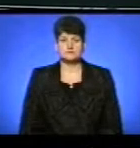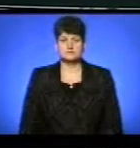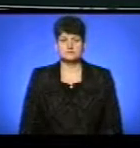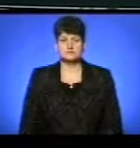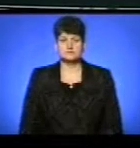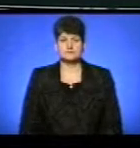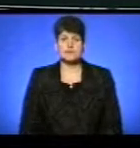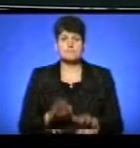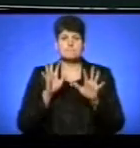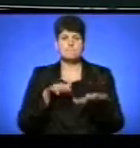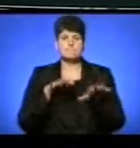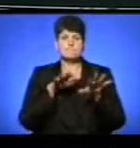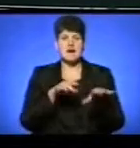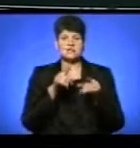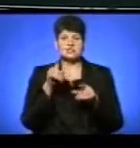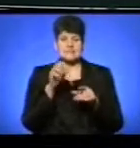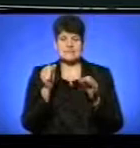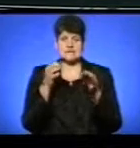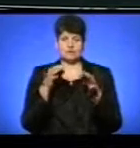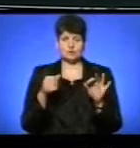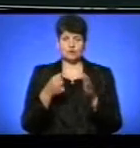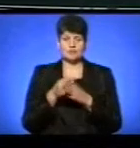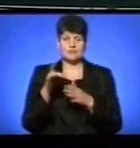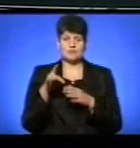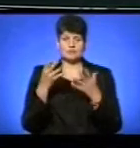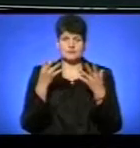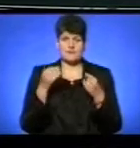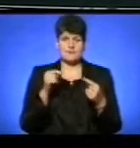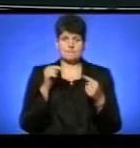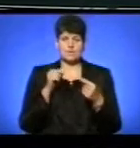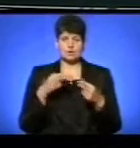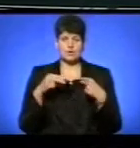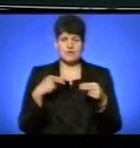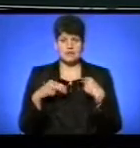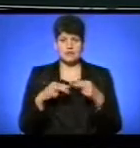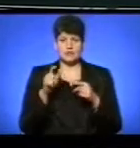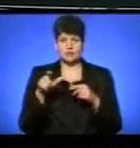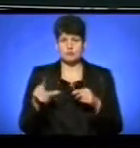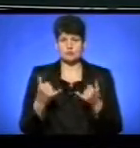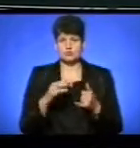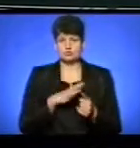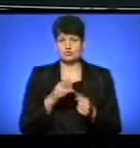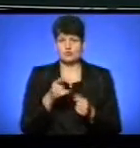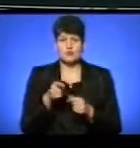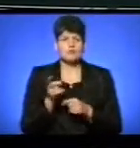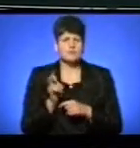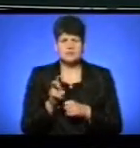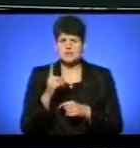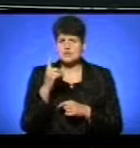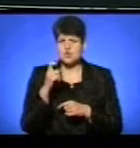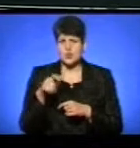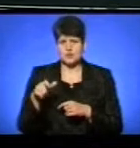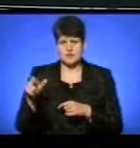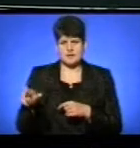Марш за свободу. До Європейського дня протидії торгівлі людьми сьогодні відбувся у Тернополі. На нього прийшли майже 100